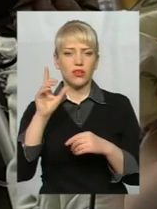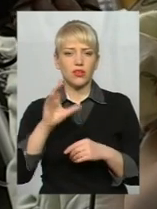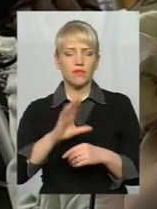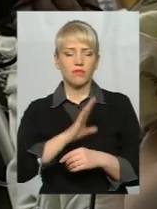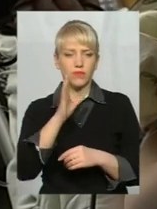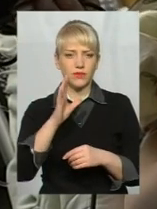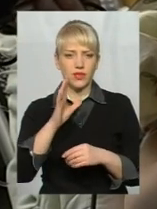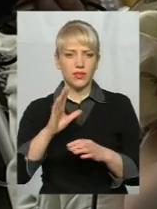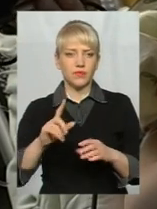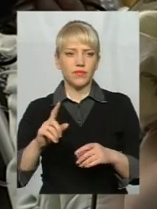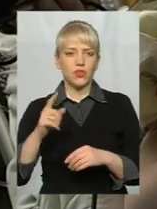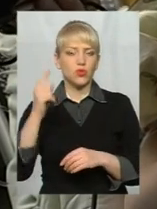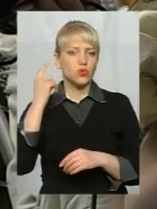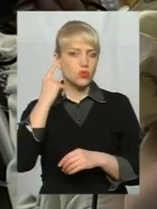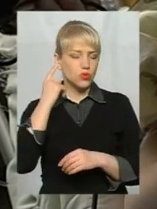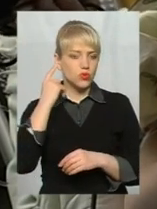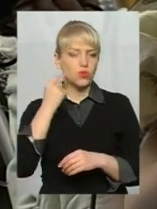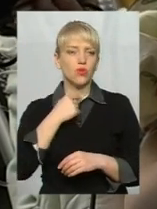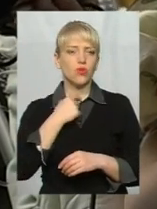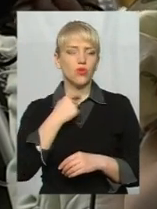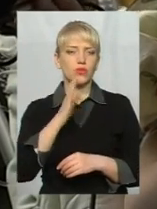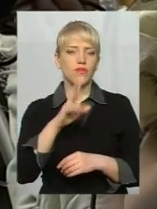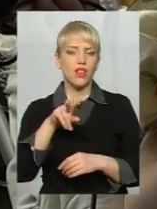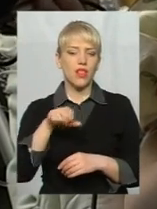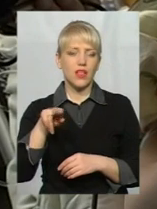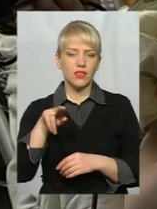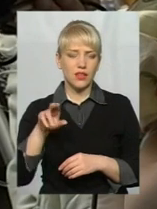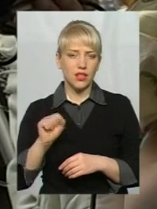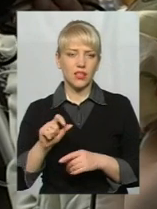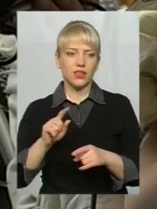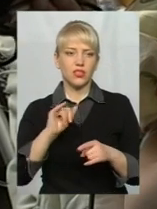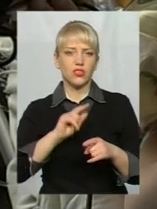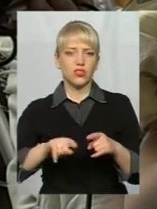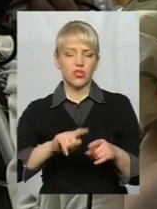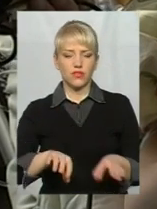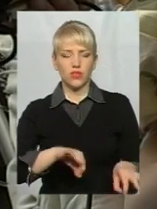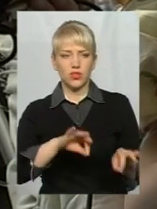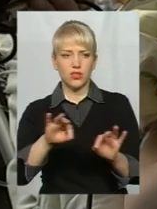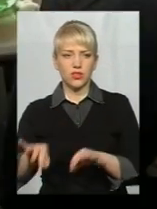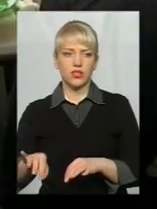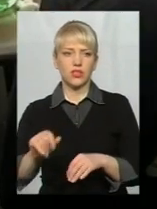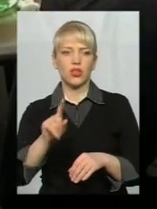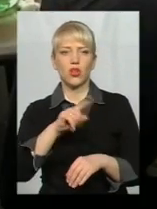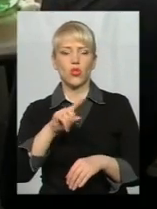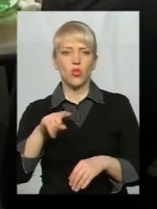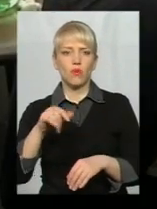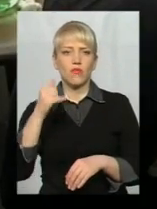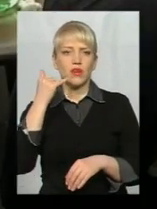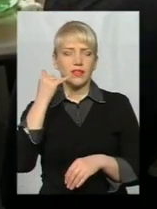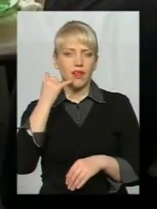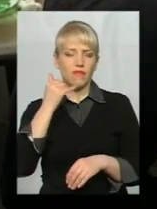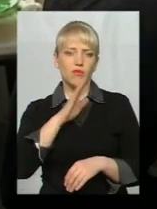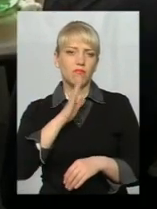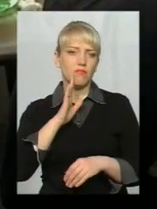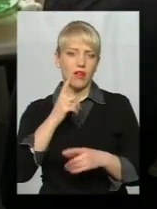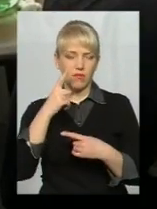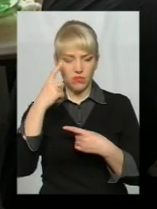напомню голос Владіка і все. І далі, шкору, як я давав номер телефону, квартирі по-моему. У мене